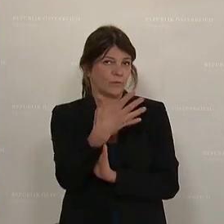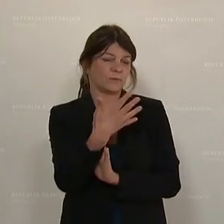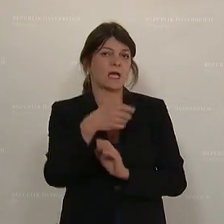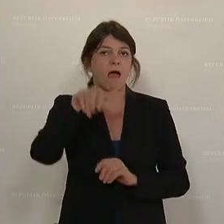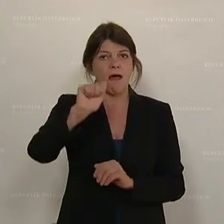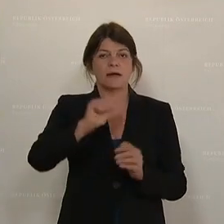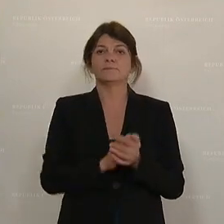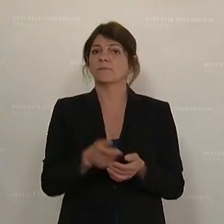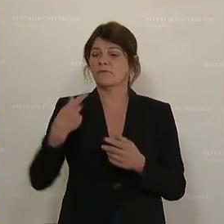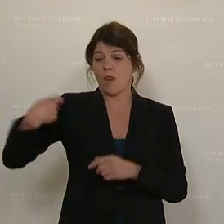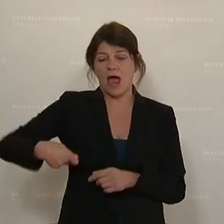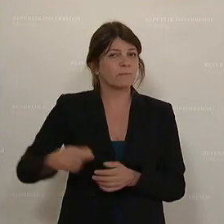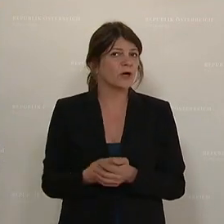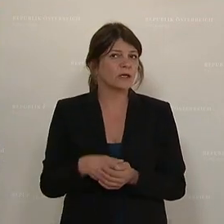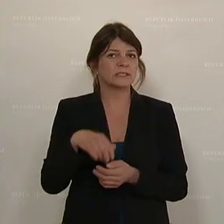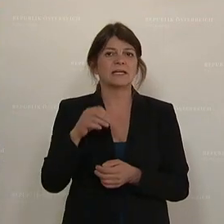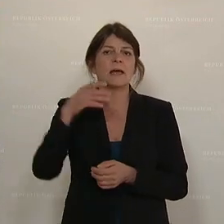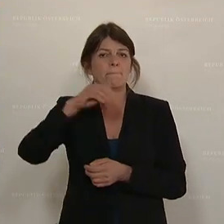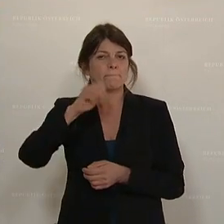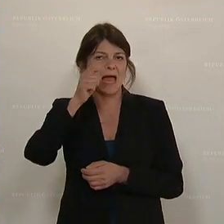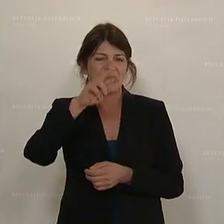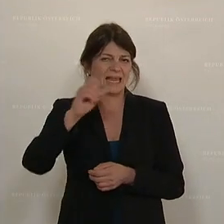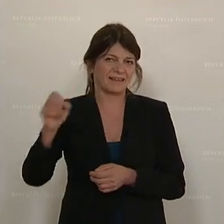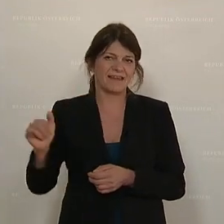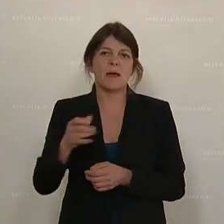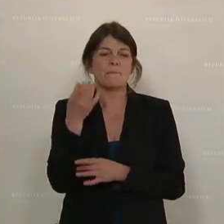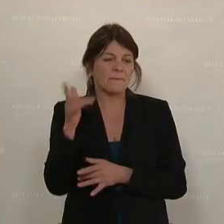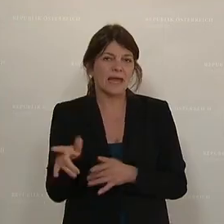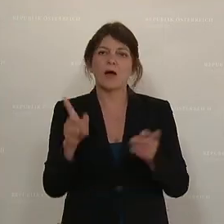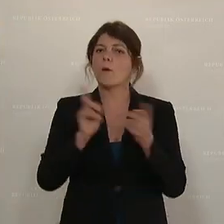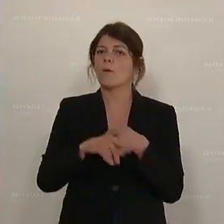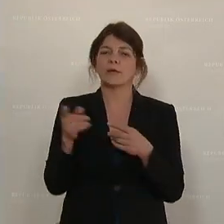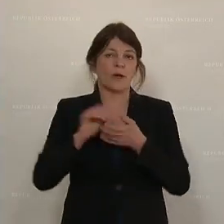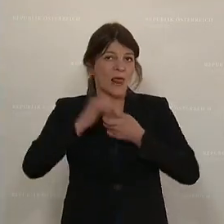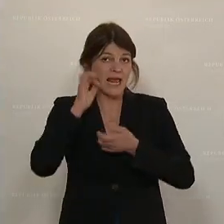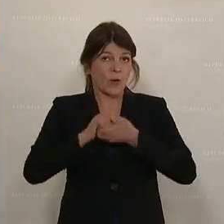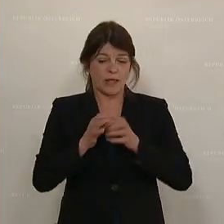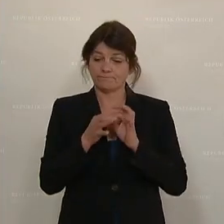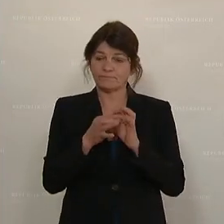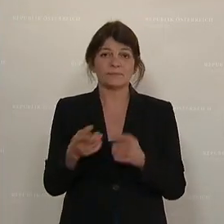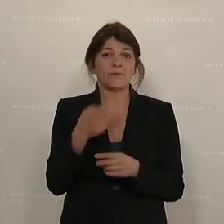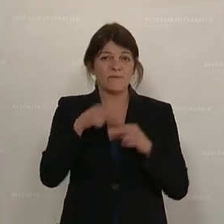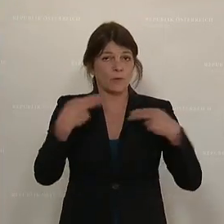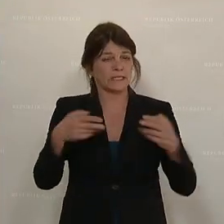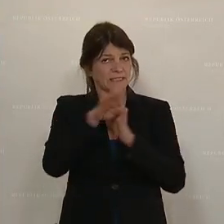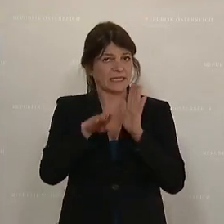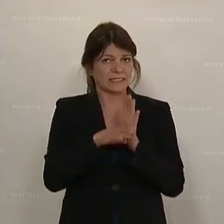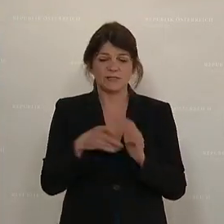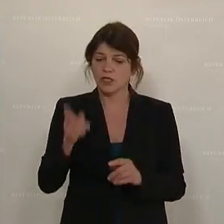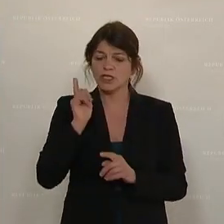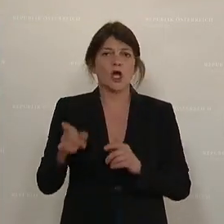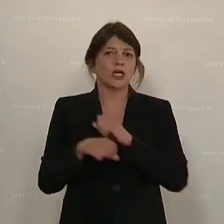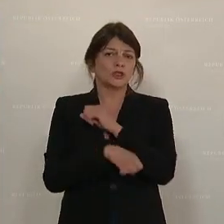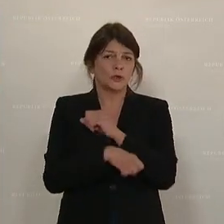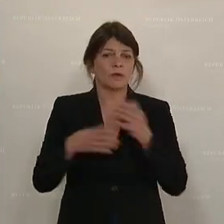Die Studienbeihilfe wird auf neue Beine gestellt und sie wird erhöht. Die einzelnen Beihilfensätze sollen zwischen 8,5 und 12 Prozent